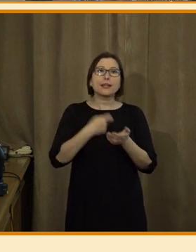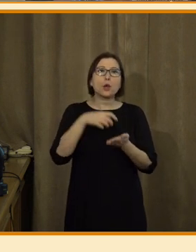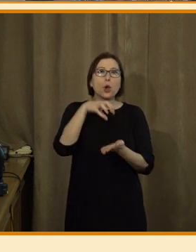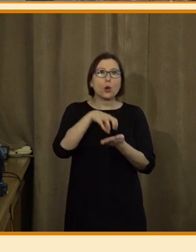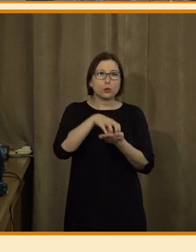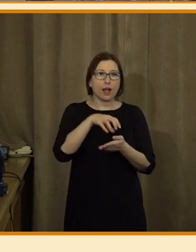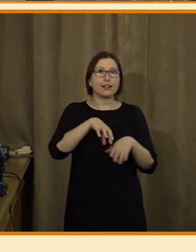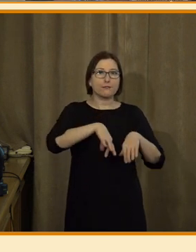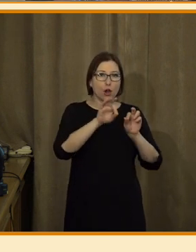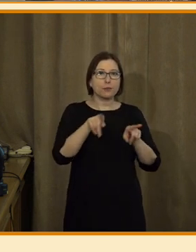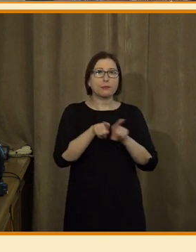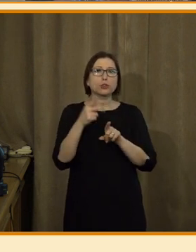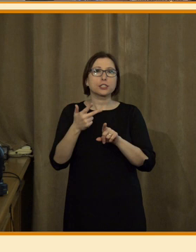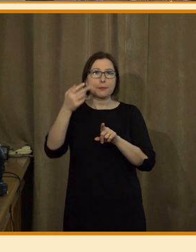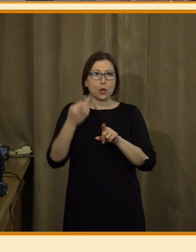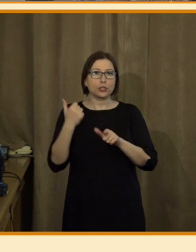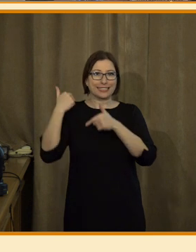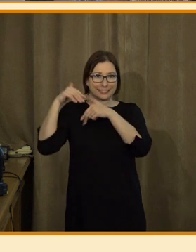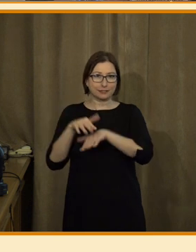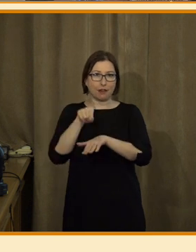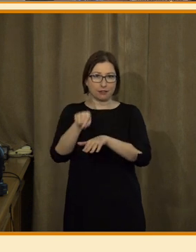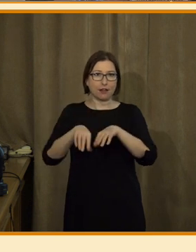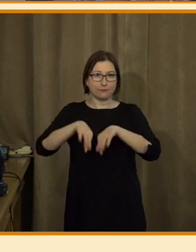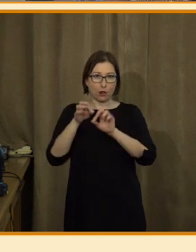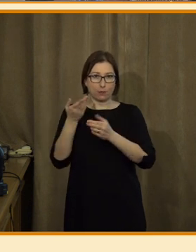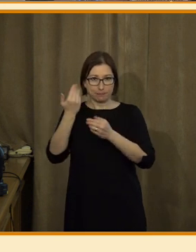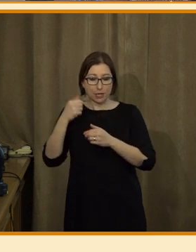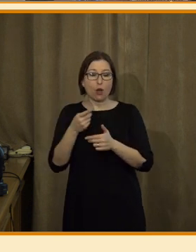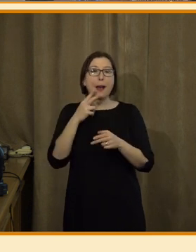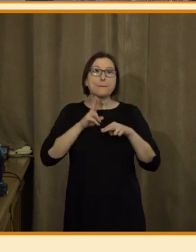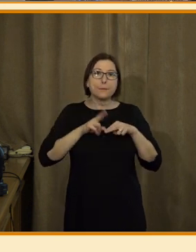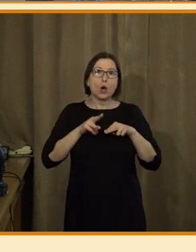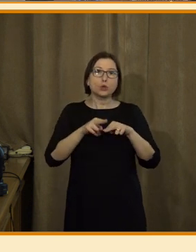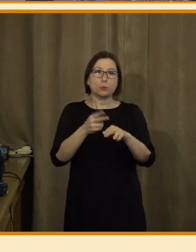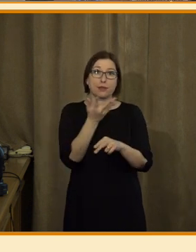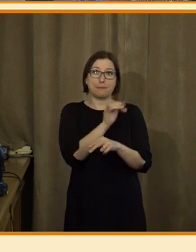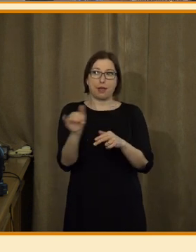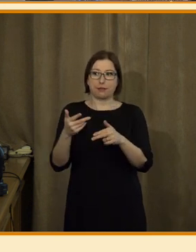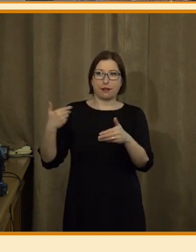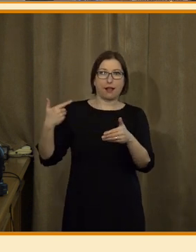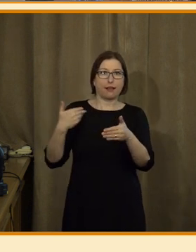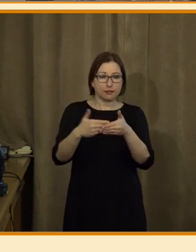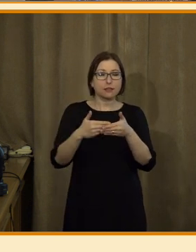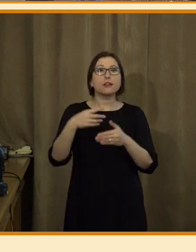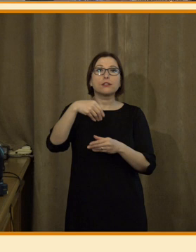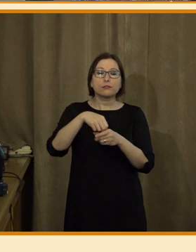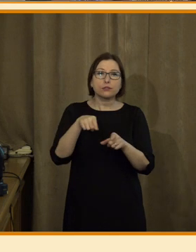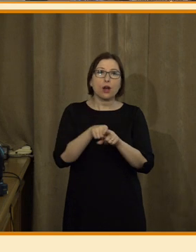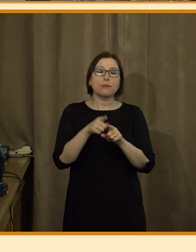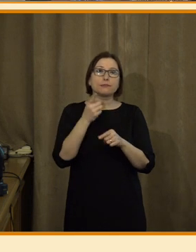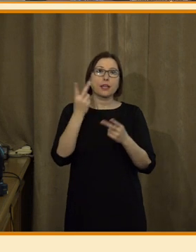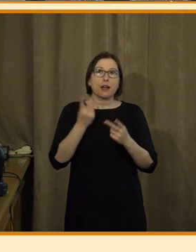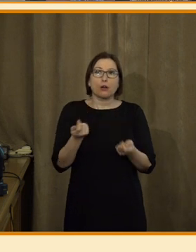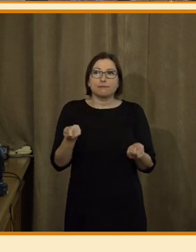volby a třetina Senátu a postupně během těch posledních pěti let jsme vlastně